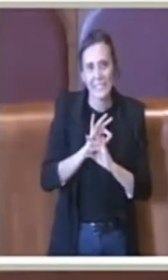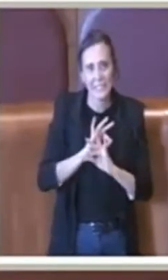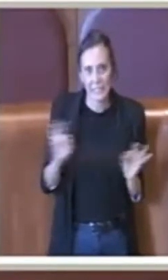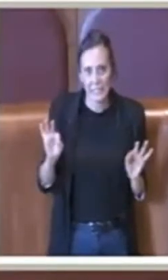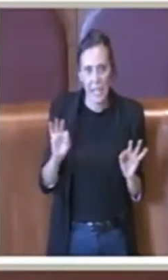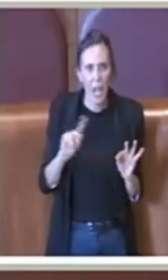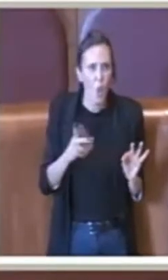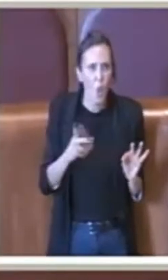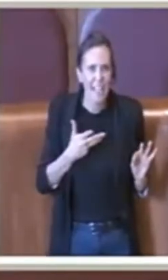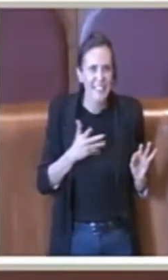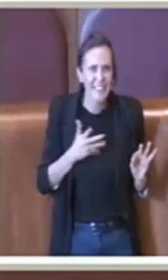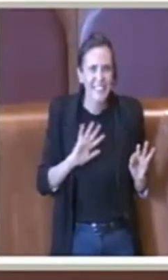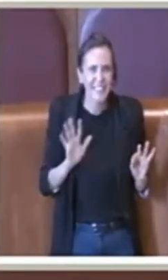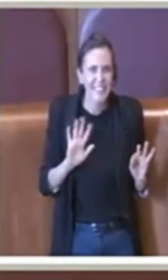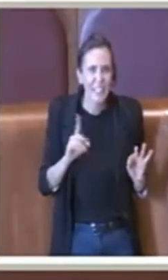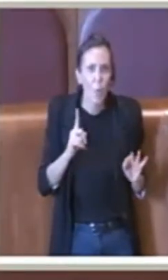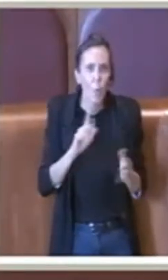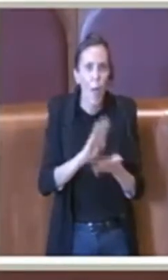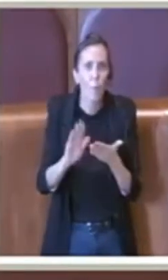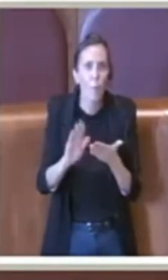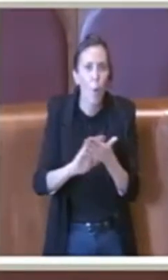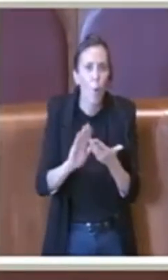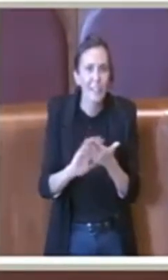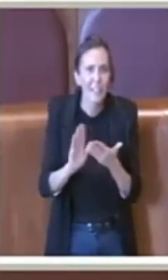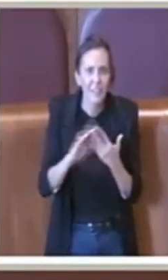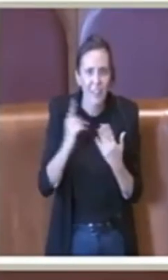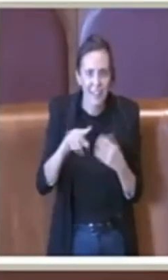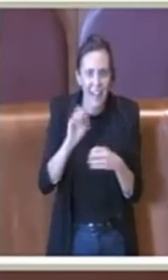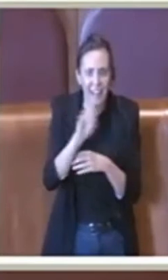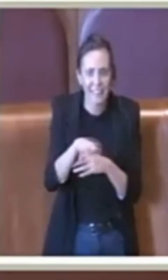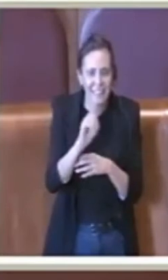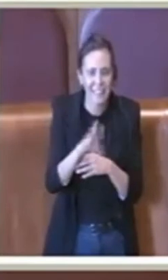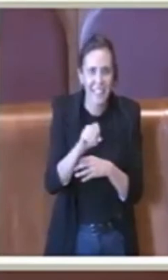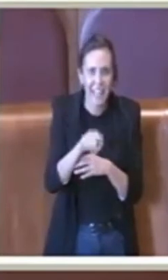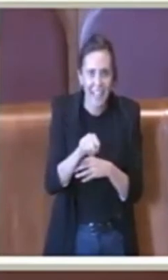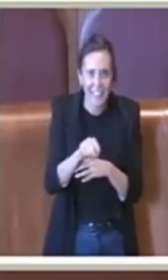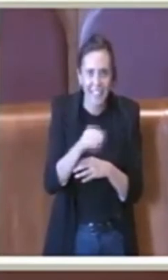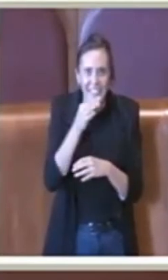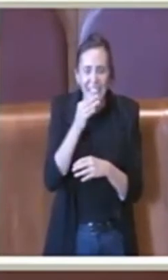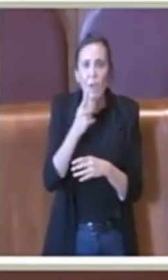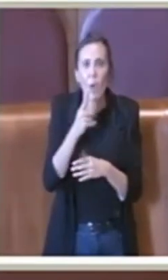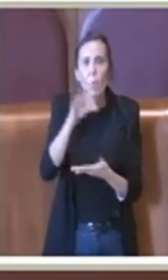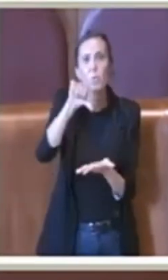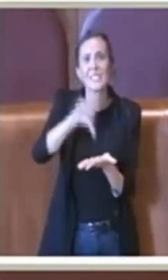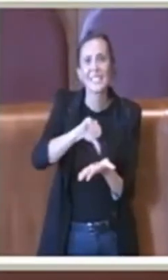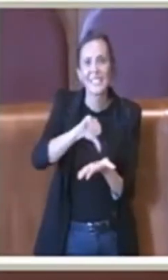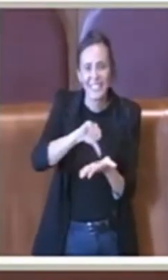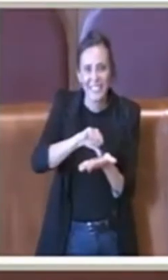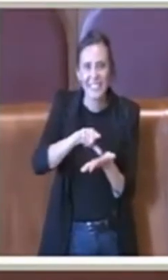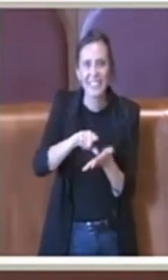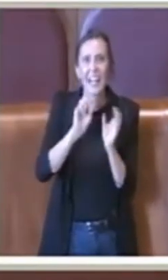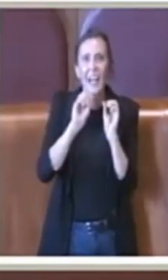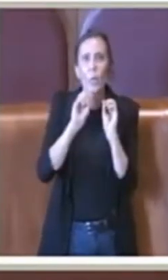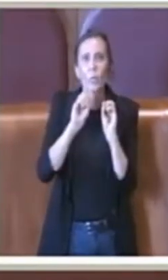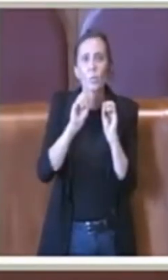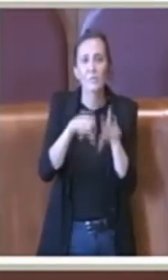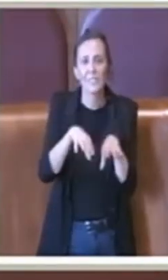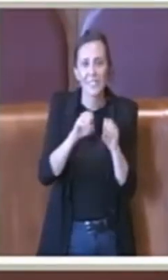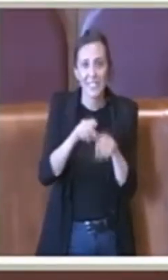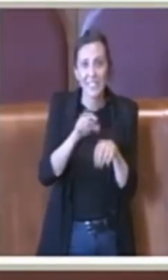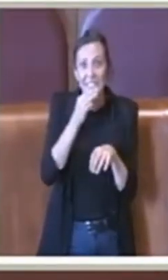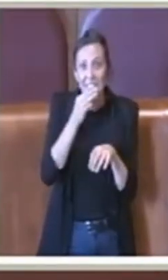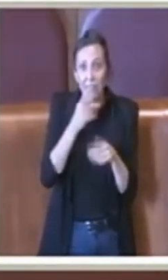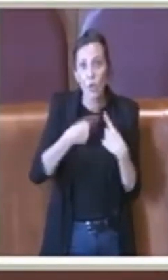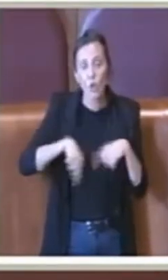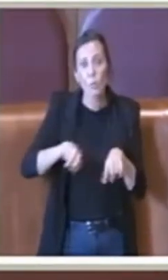non esiste nemmeno purtroppo una bonifica della discarica perché esiste il post mortem di un sito di discarica, perciò la messa in